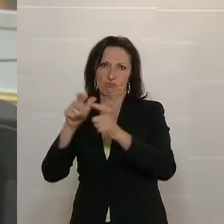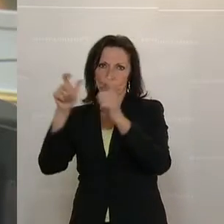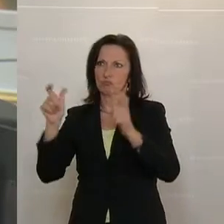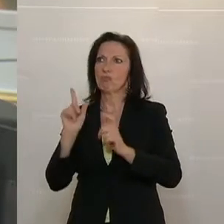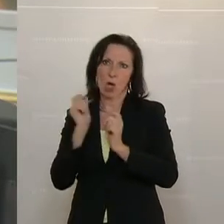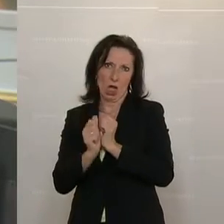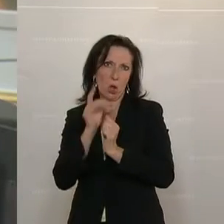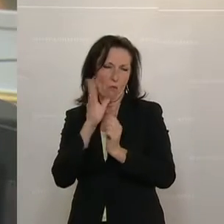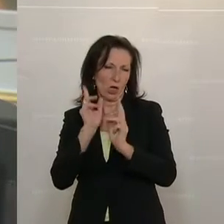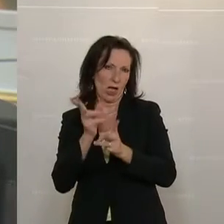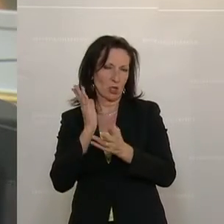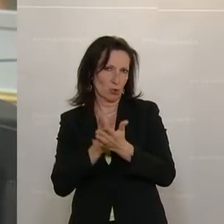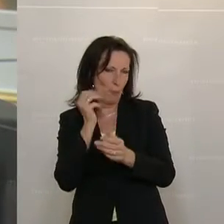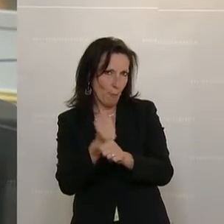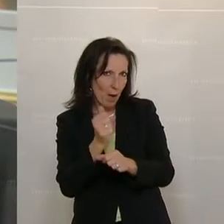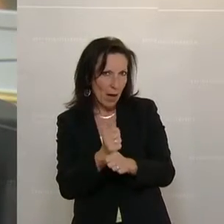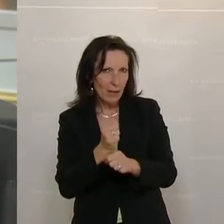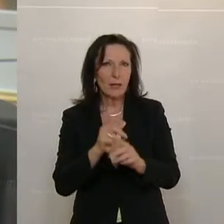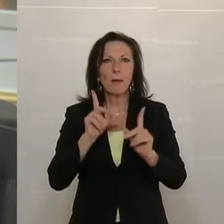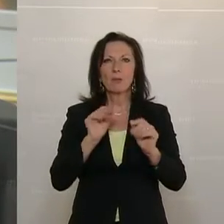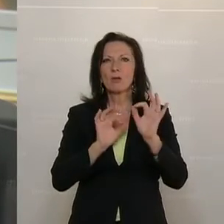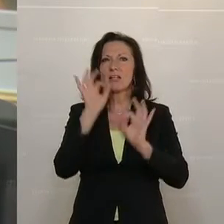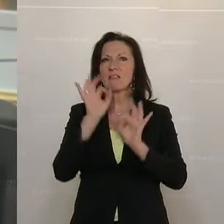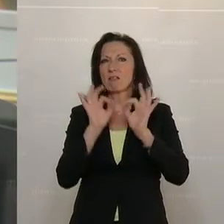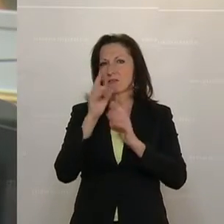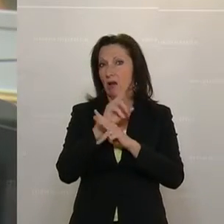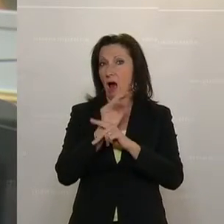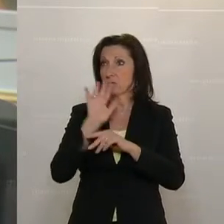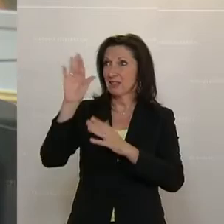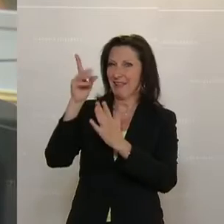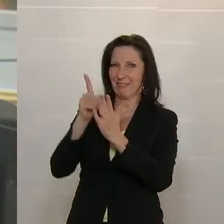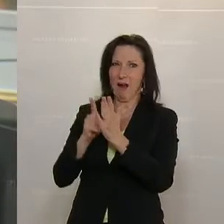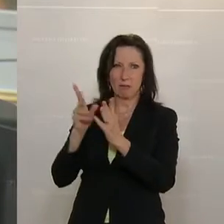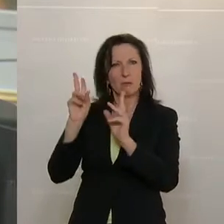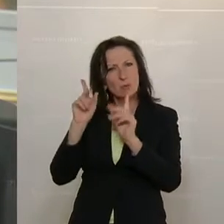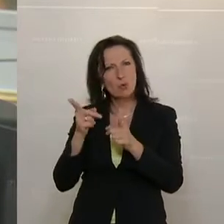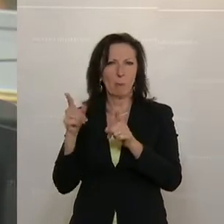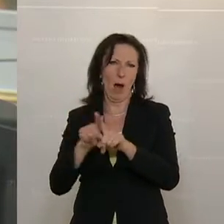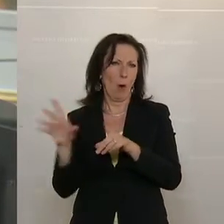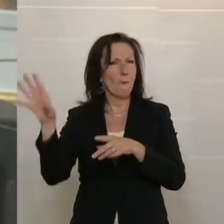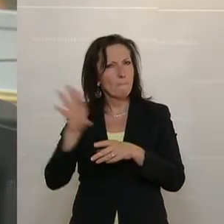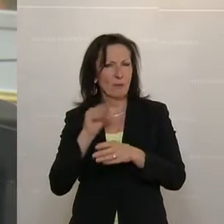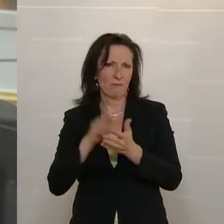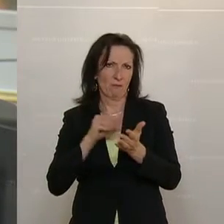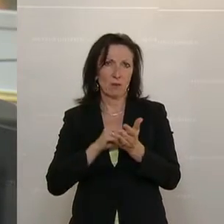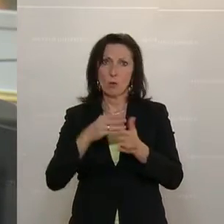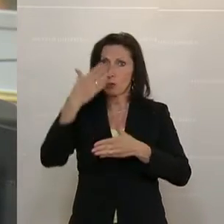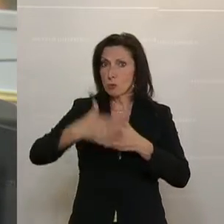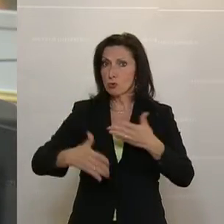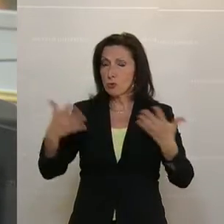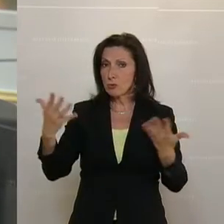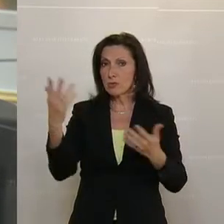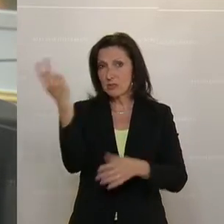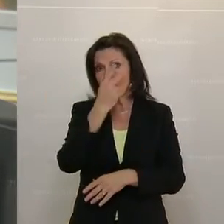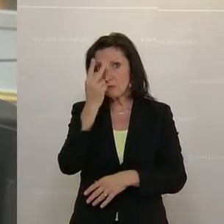könnte. Und dass man hier auch auf die Daten der Statistik Austria zurückgreifen sollte. Ja, und zum Abschluss, natürlich